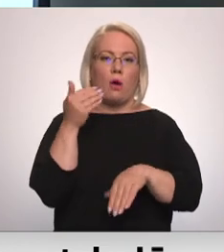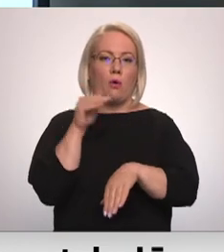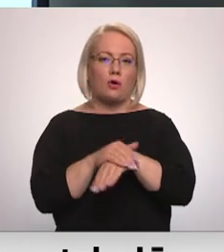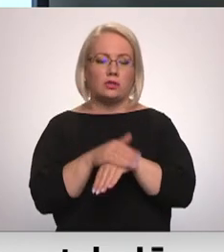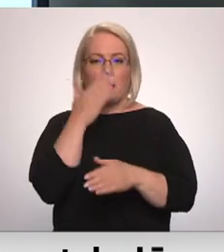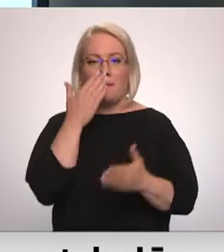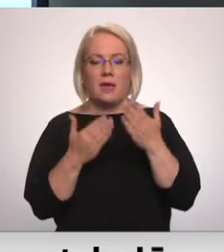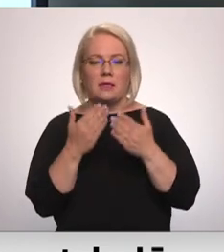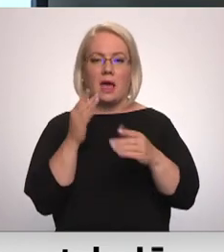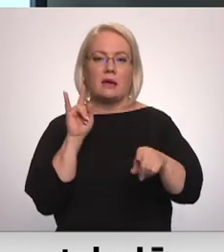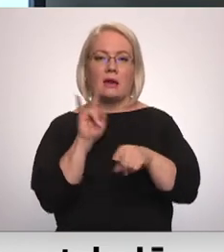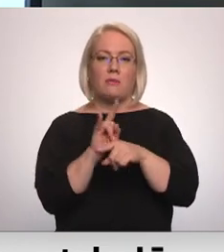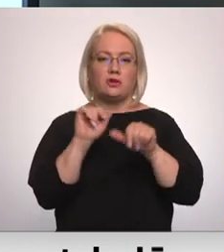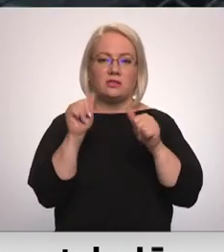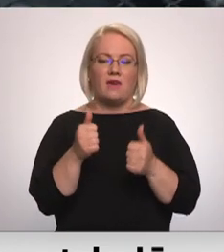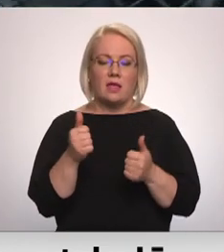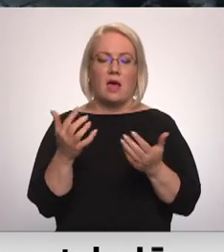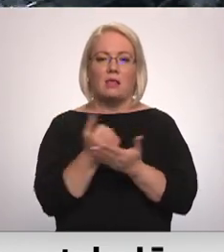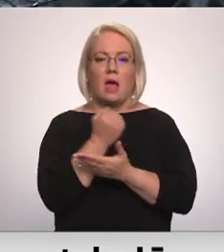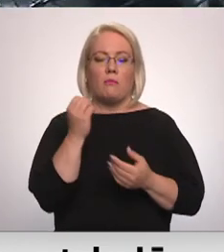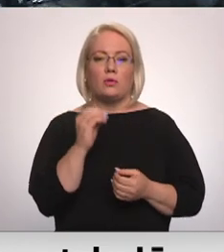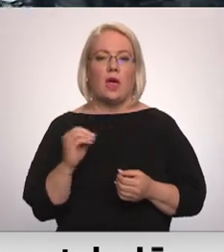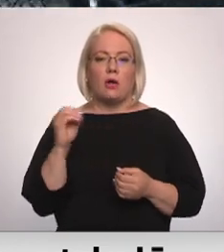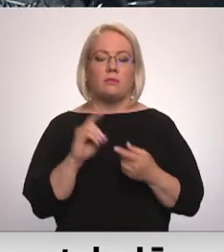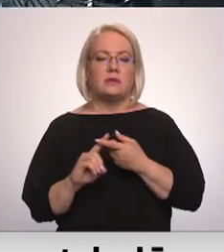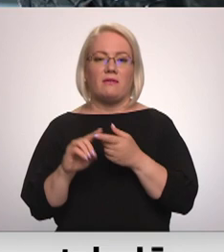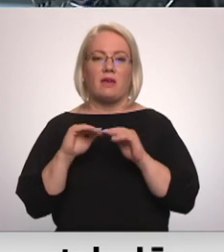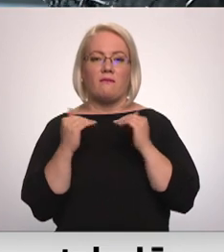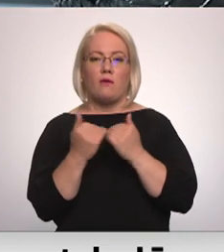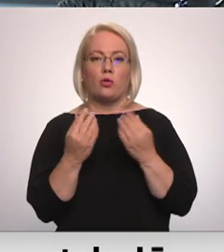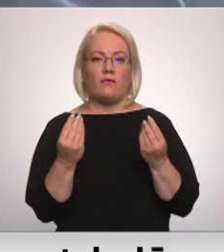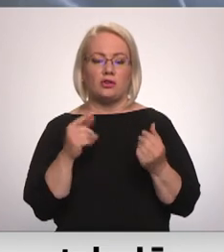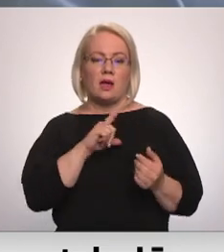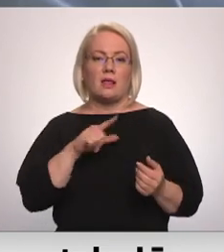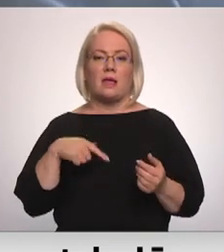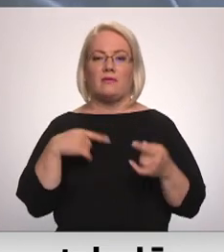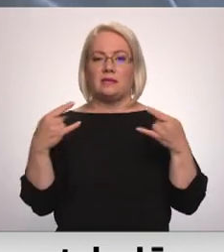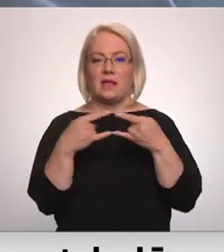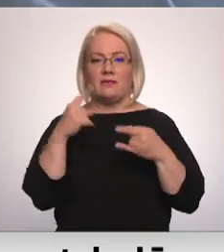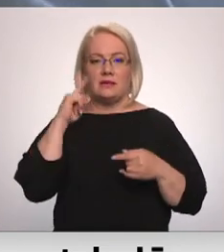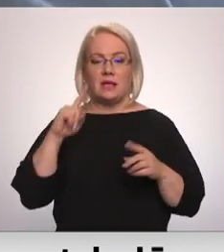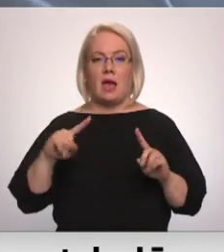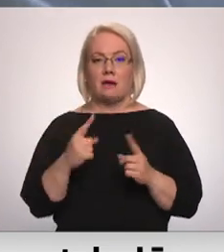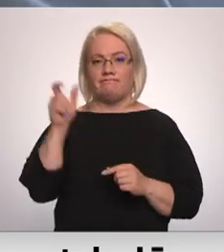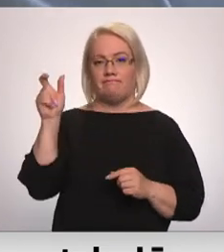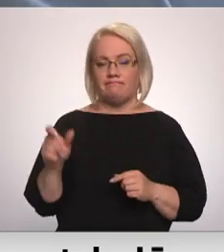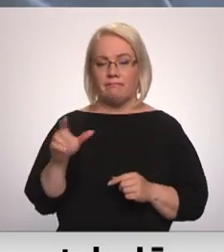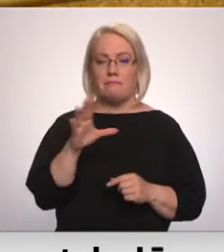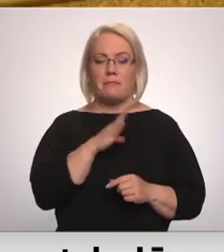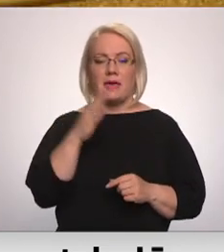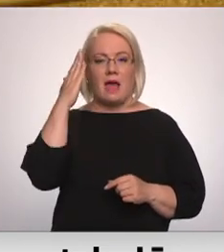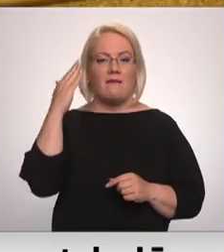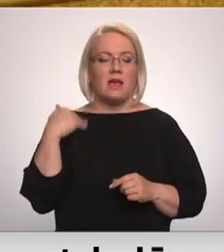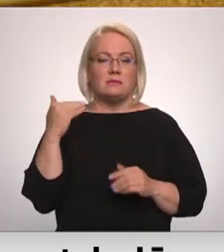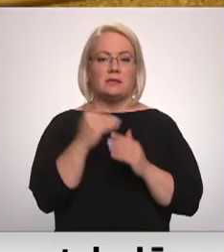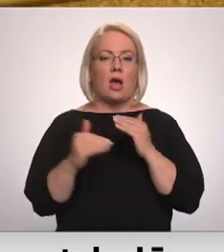mēģinājums krāpšanas ceļā iegūt Eiropas Savienības fondu finansējumu. Latvijas televīzijai zināms, ka aizturētais bija Ventspils augstskolas rektoru